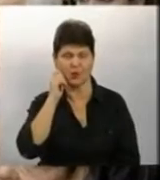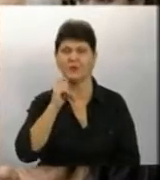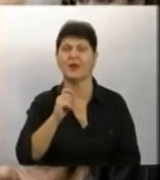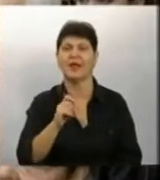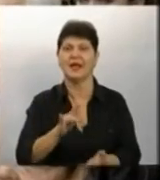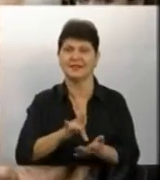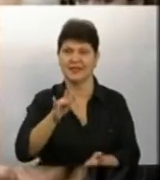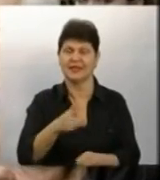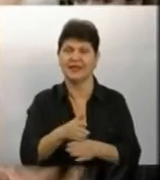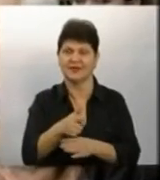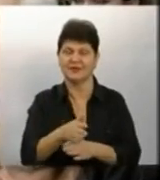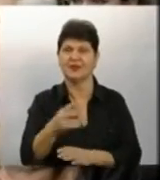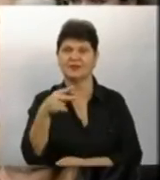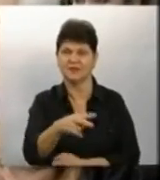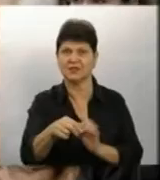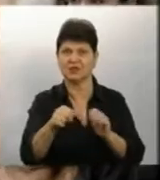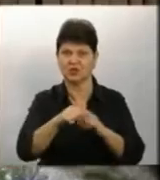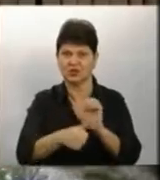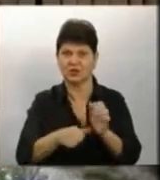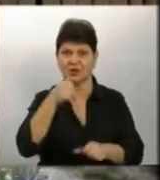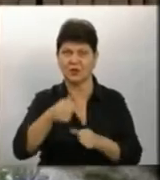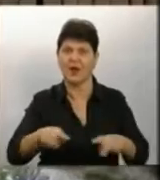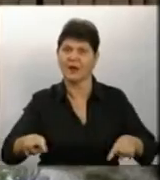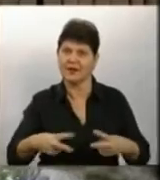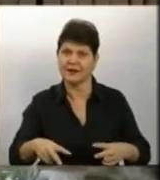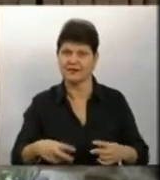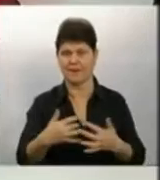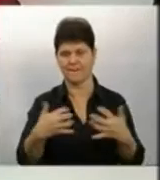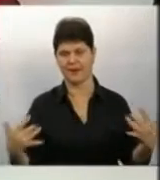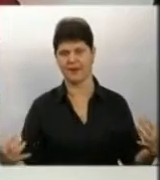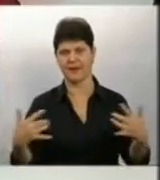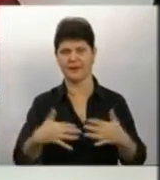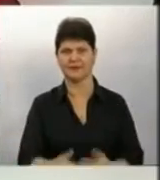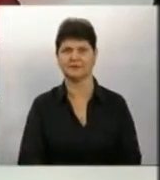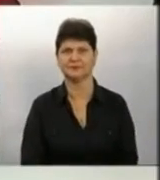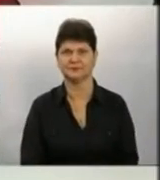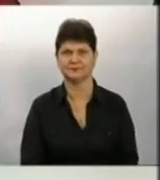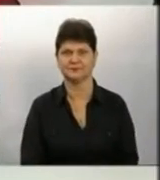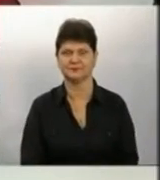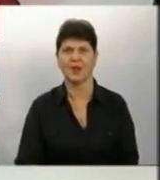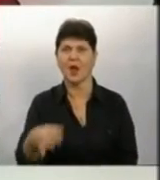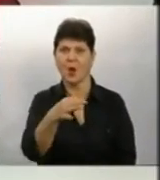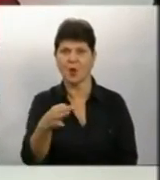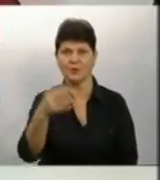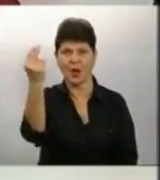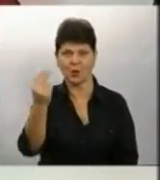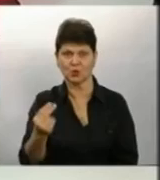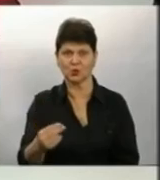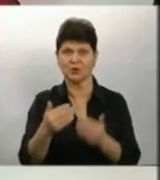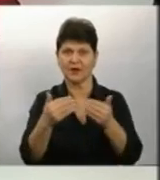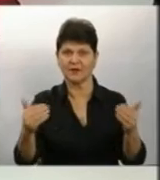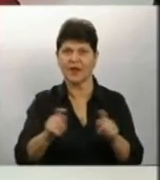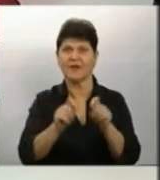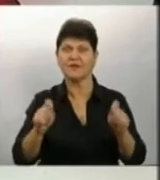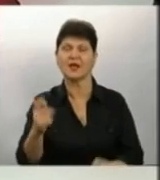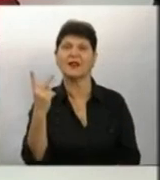2016 року, займається танцями та грає на баяні В обласному художньому музеї відкрилося